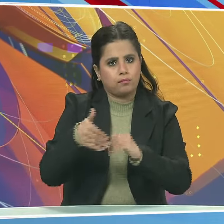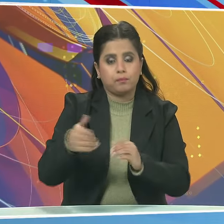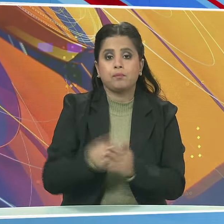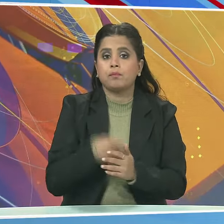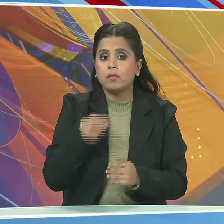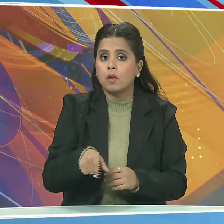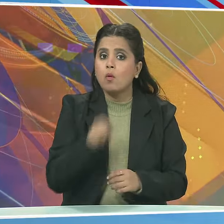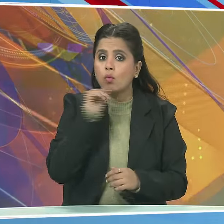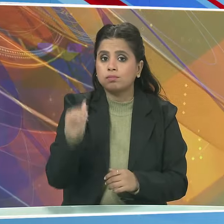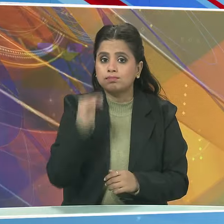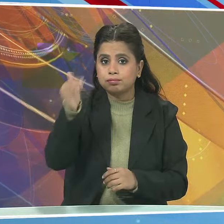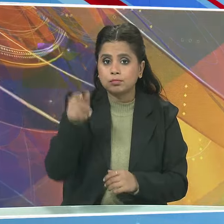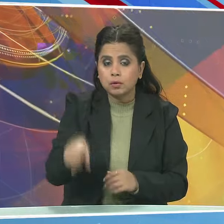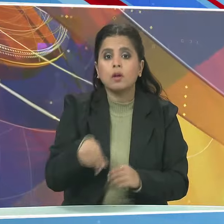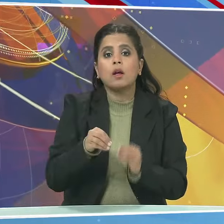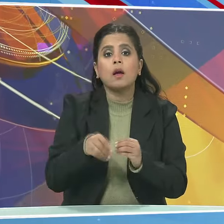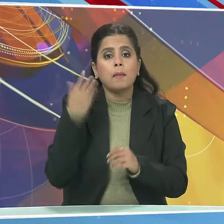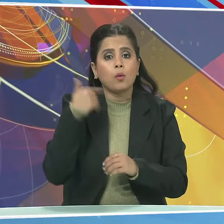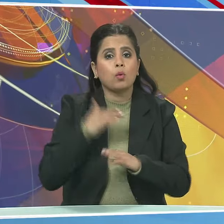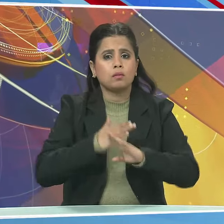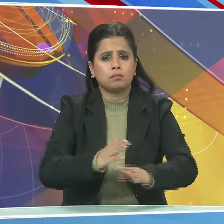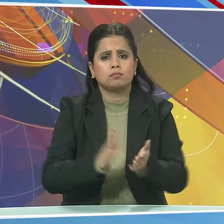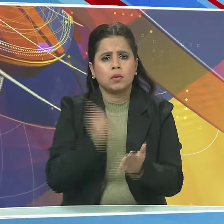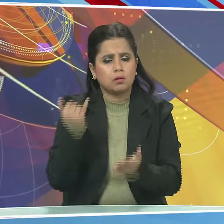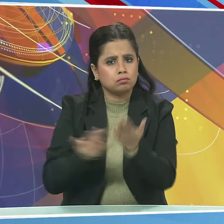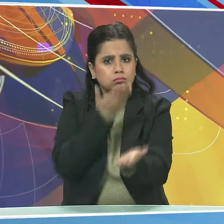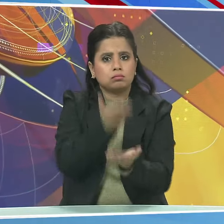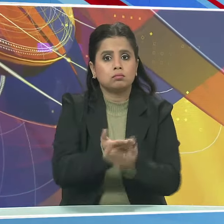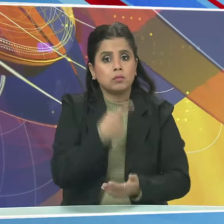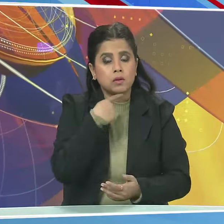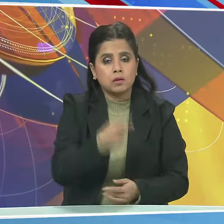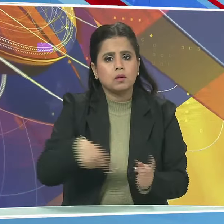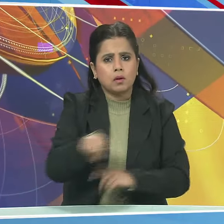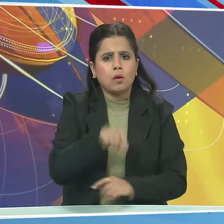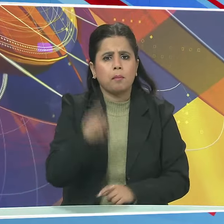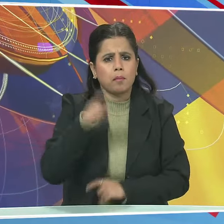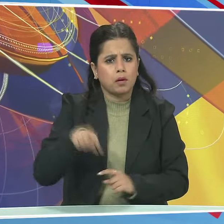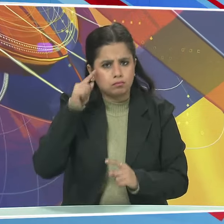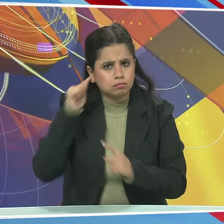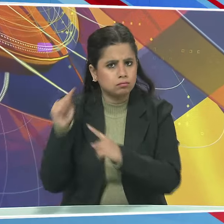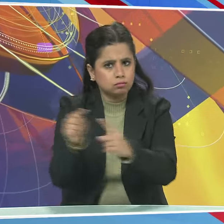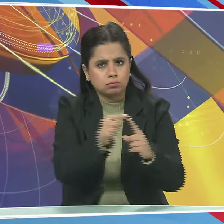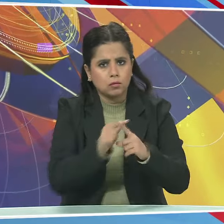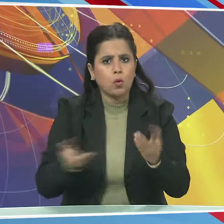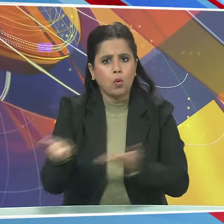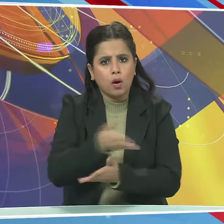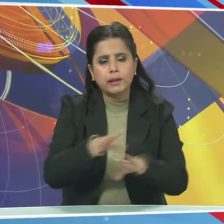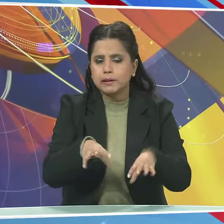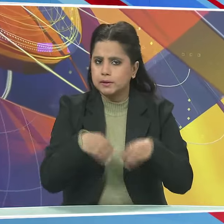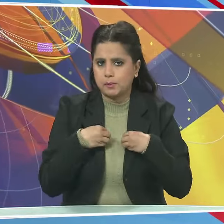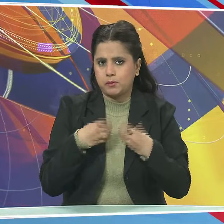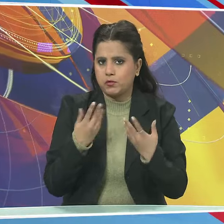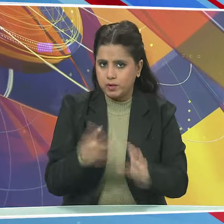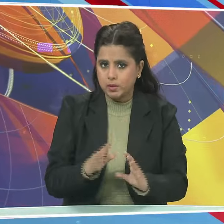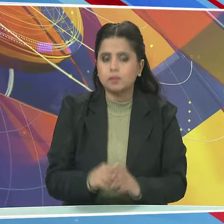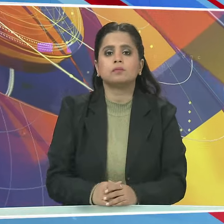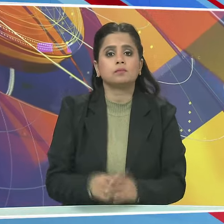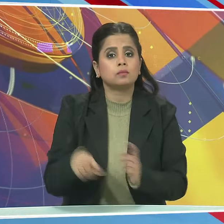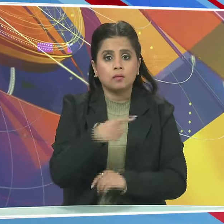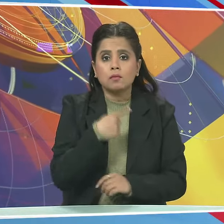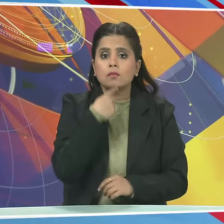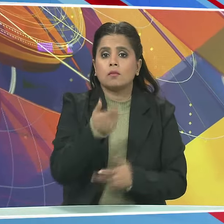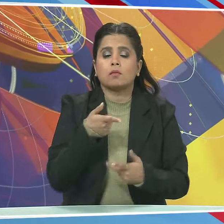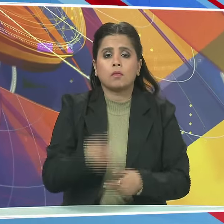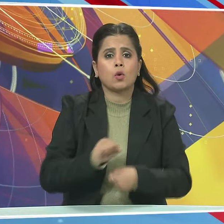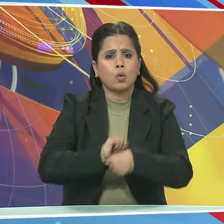वरेष्ट भाजपा नेता राजनात सिंग ने प्रस्ताव रखा जिसे सर्व सम्मत्ती से स्वीकार किया उन्होंने